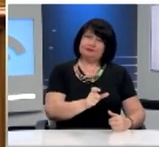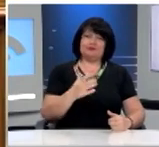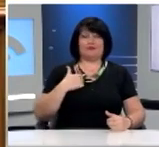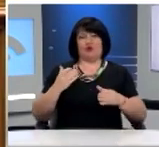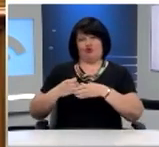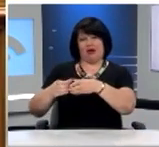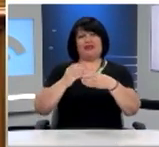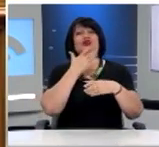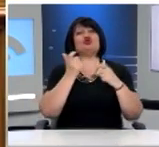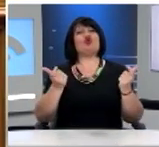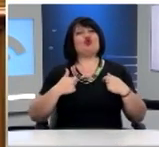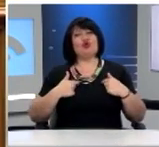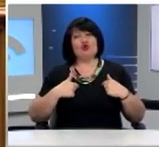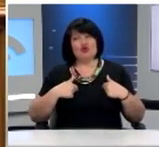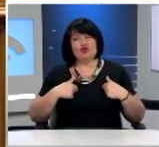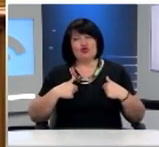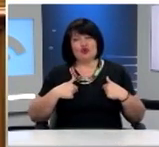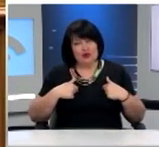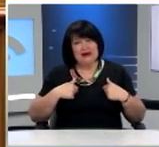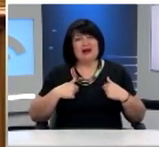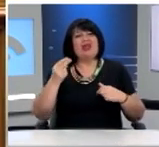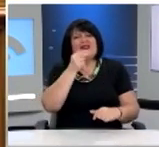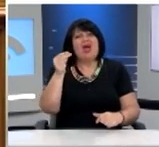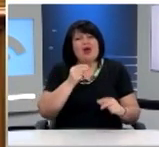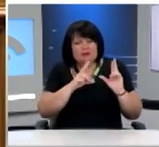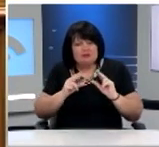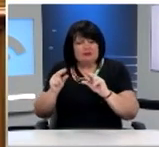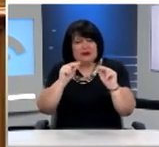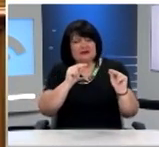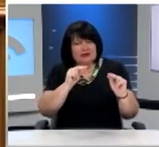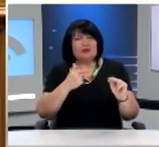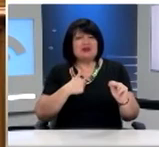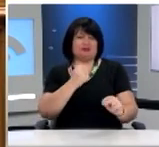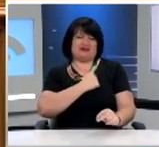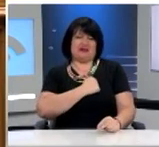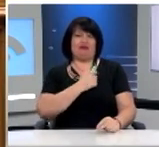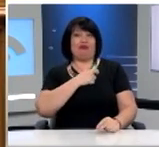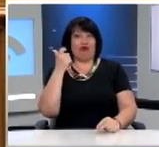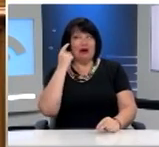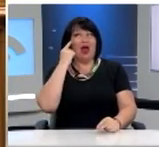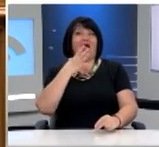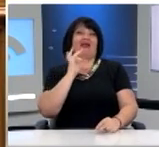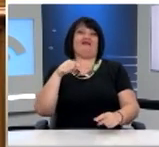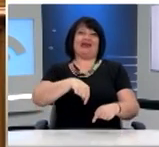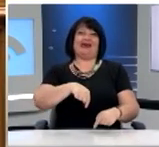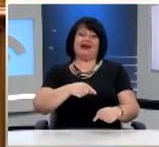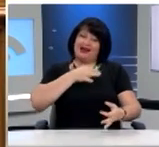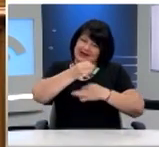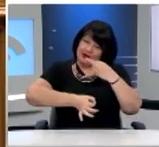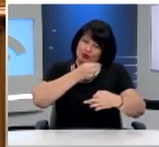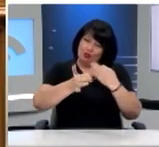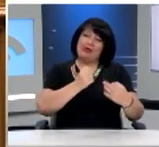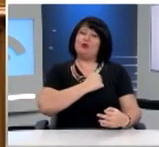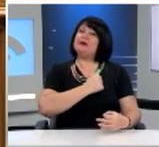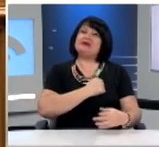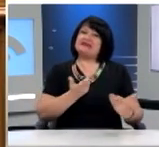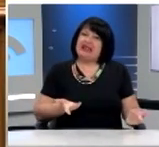ομάδα από σχολείο του, που εργαστεί κανένα μήνες σε σχετικά θέματα, έχουμε φωνή και άποψη. Αδράξαμε, λοιπόν, την ευκαιρία που μας δόθηκε να εκφράσουμε τις απόψεις